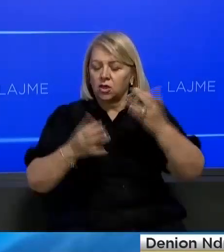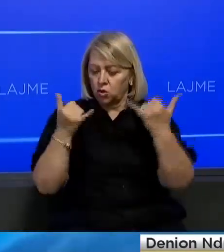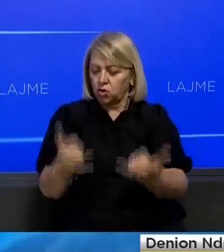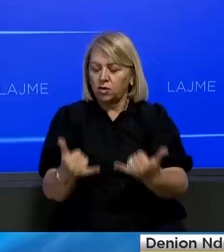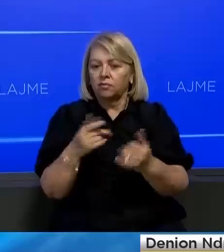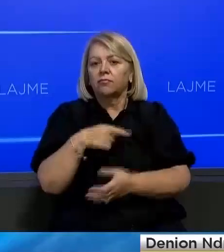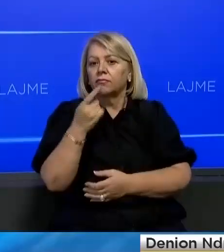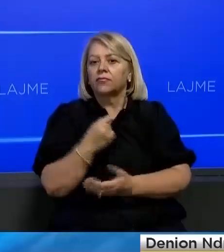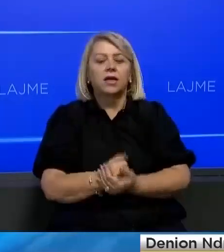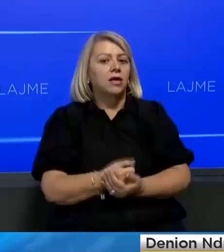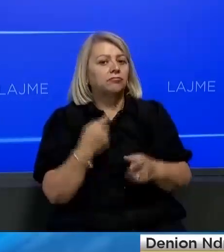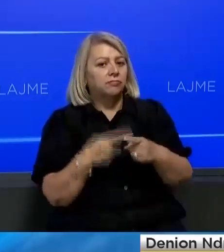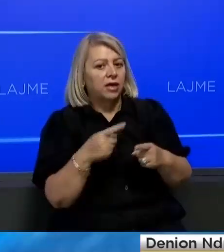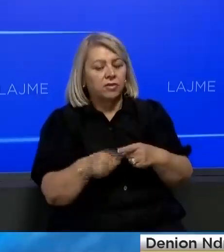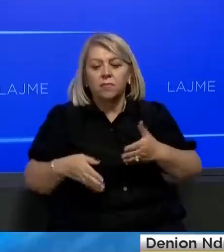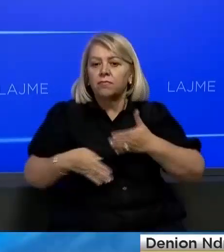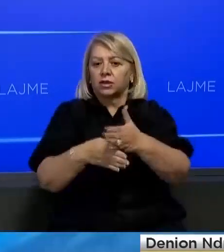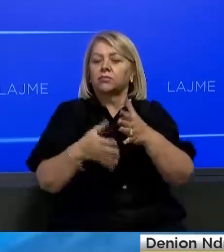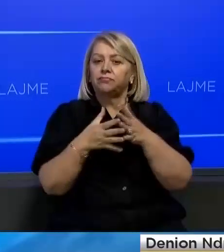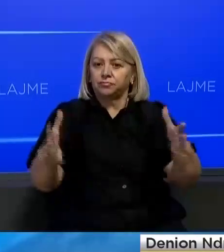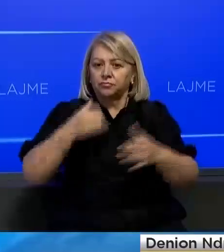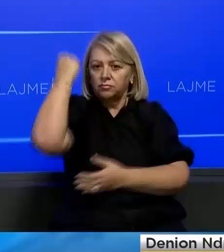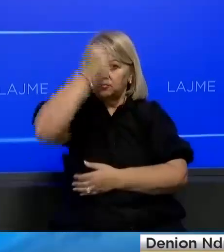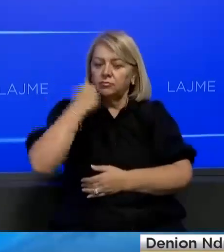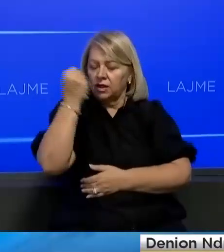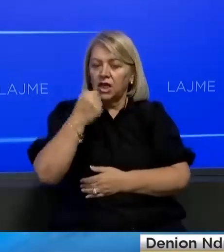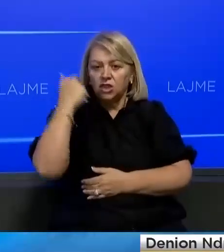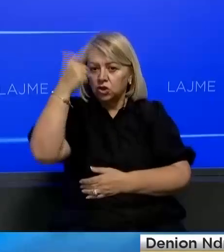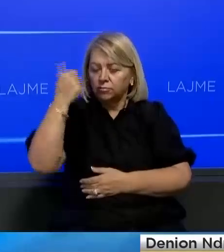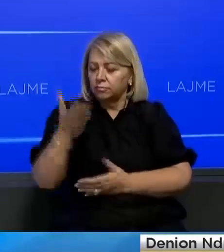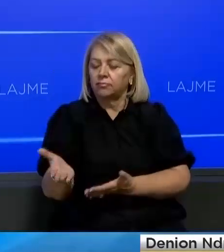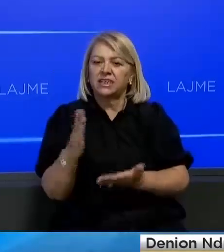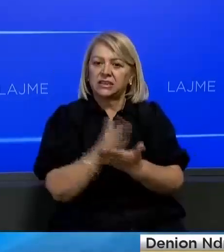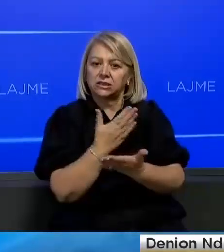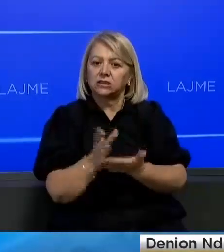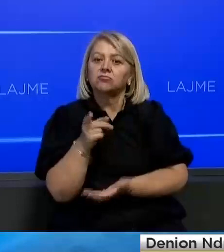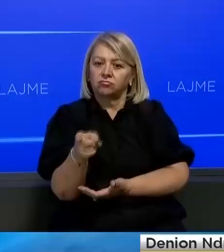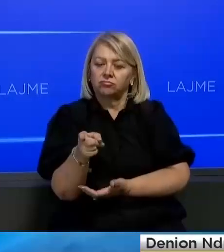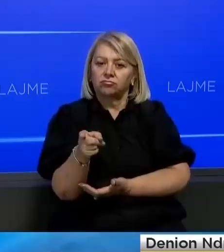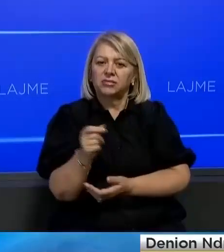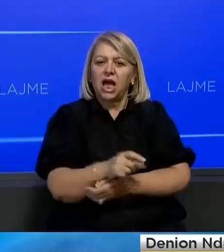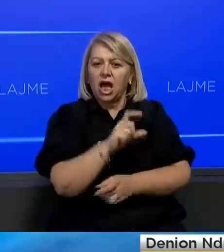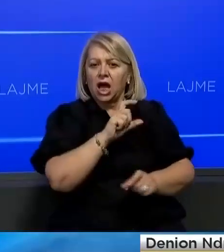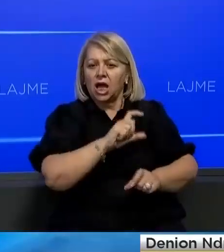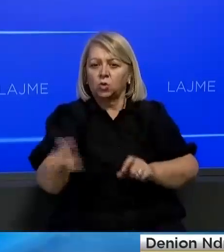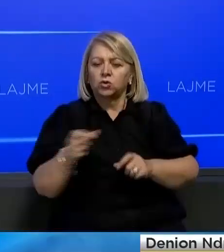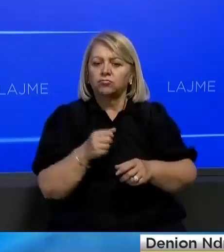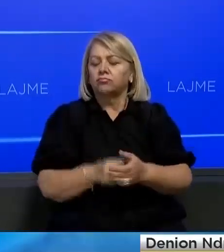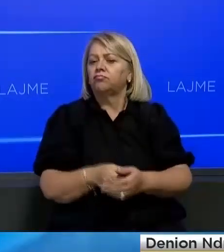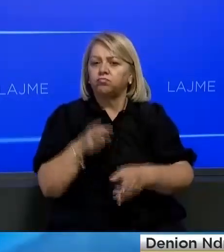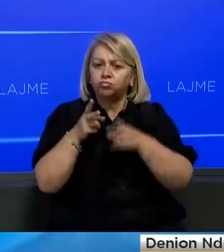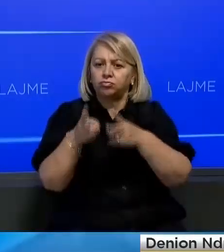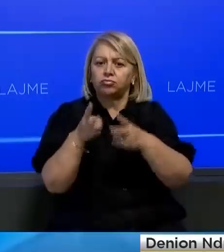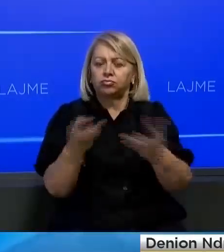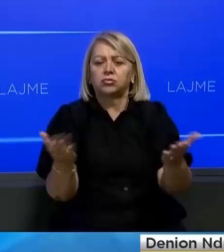është për të seksuar se pavarësi shpik mështetis së pjot për Kosovën dhe për shqiptarët. Kjo ndarje ka bërra ta që të nëshën akuzan dhe njëri tjetrit ma dje